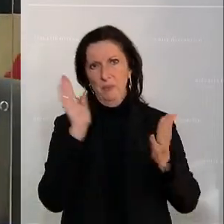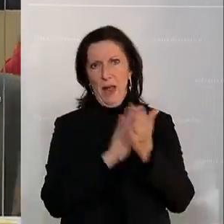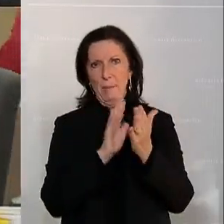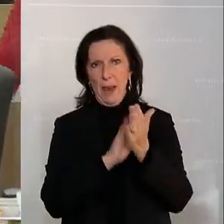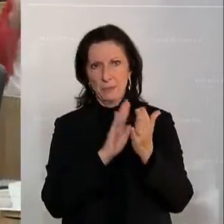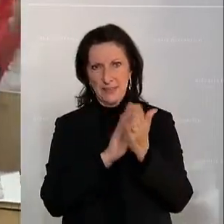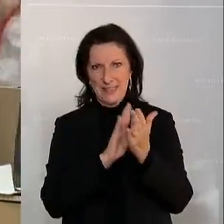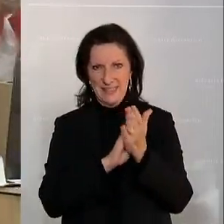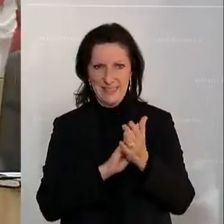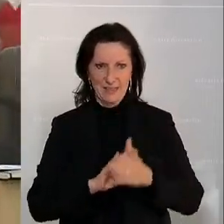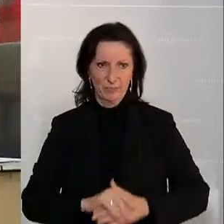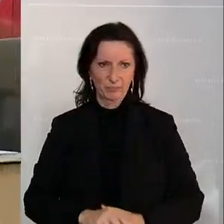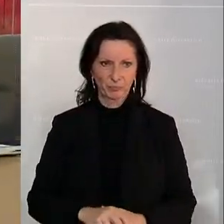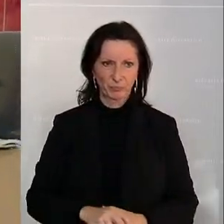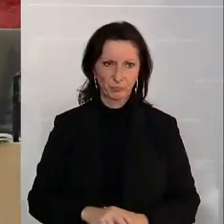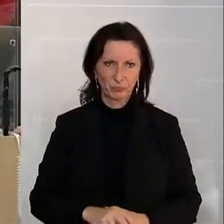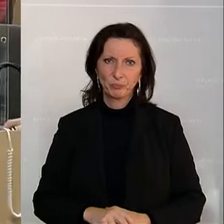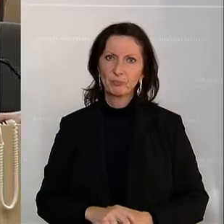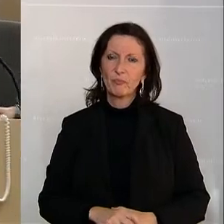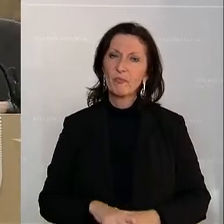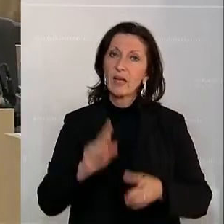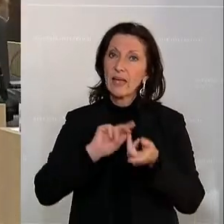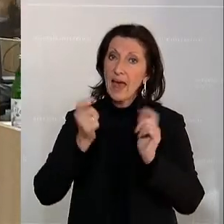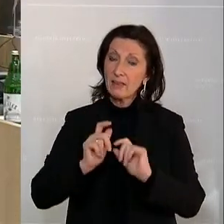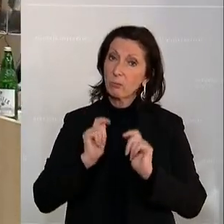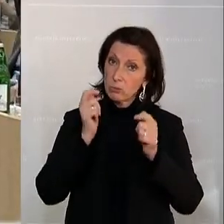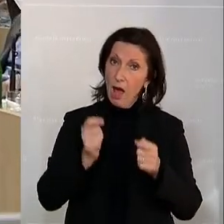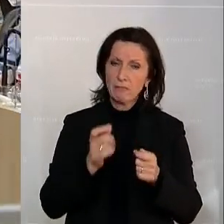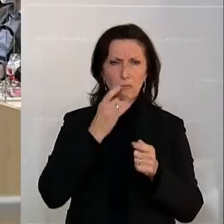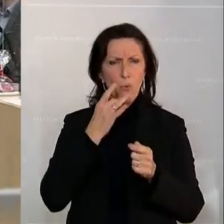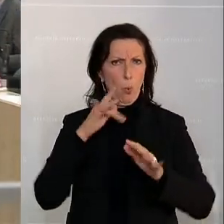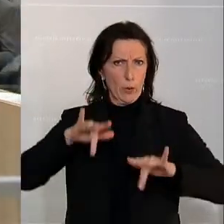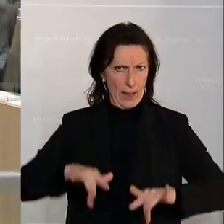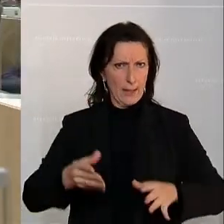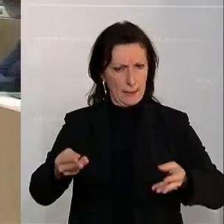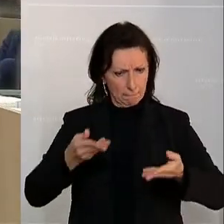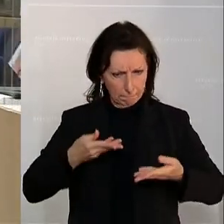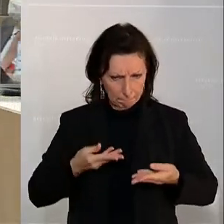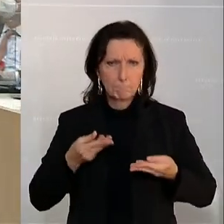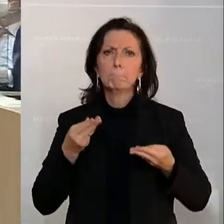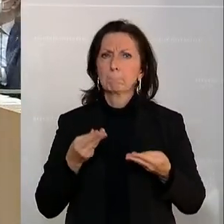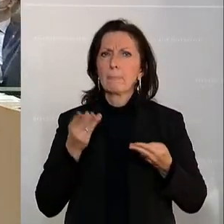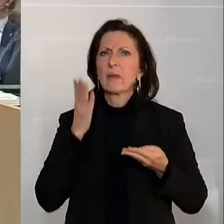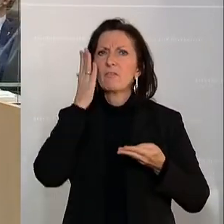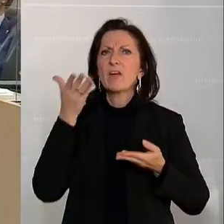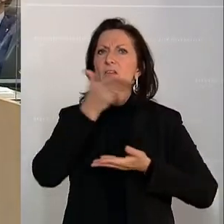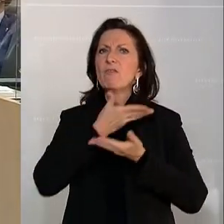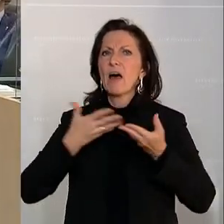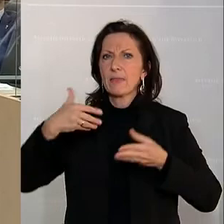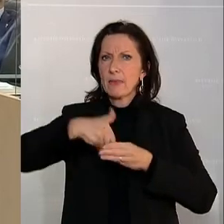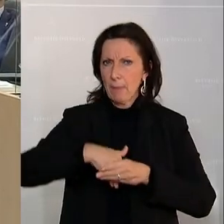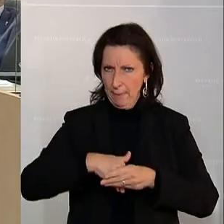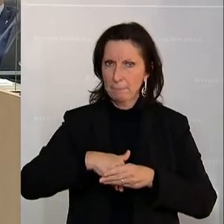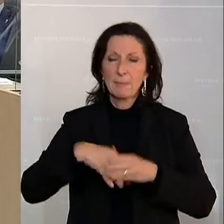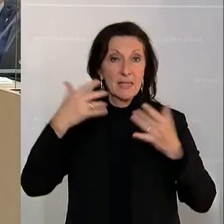180 Euro mehr pro Monat für Luxuspensionen, das würde in dieser Zeit einfach Fehl am Platz sein. Daher spricht sich die SPÖ für eine